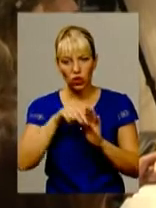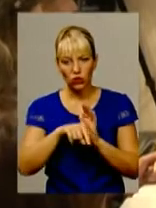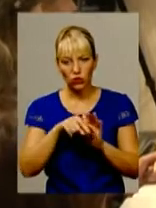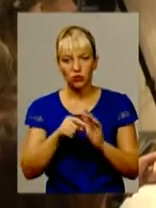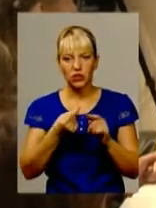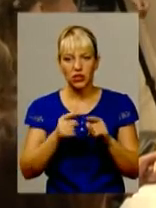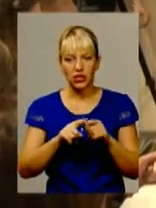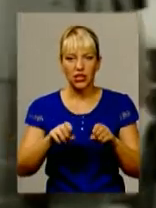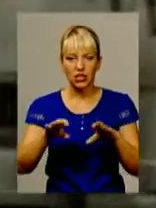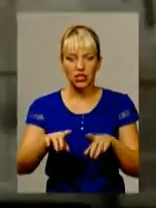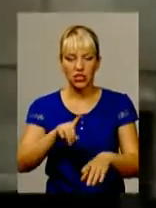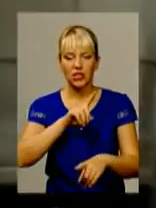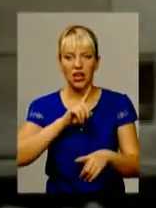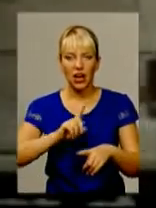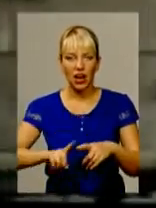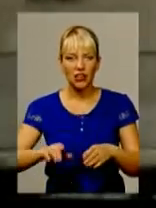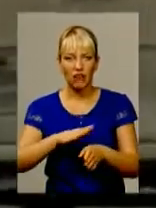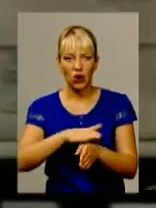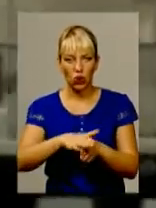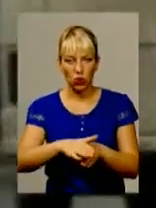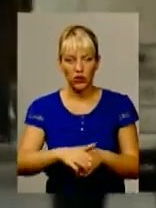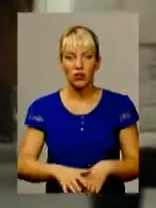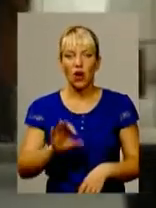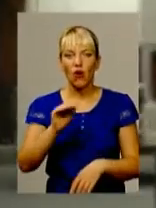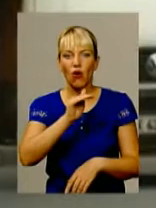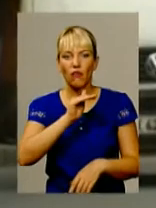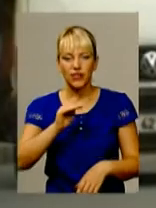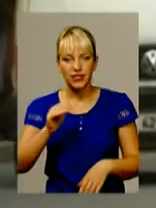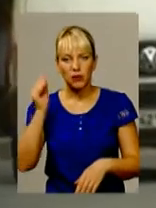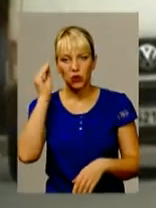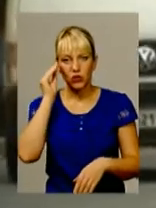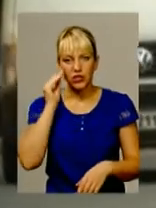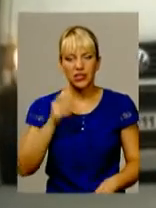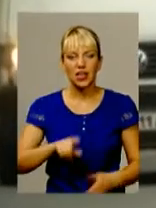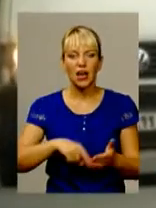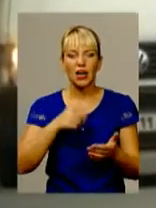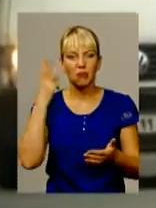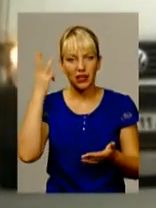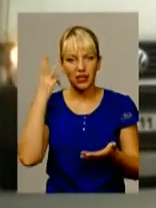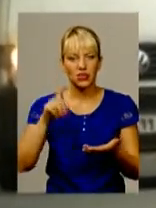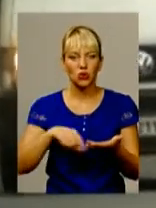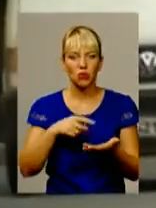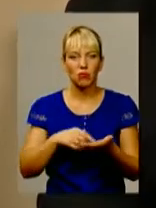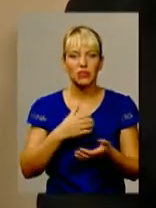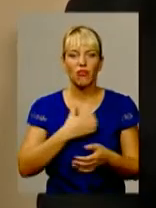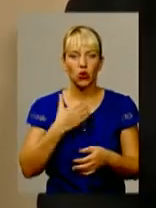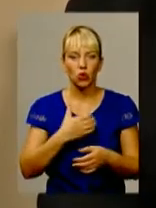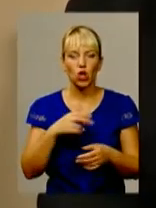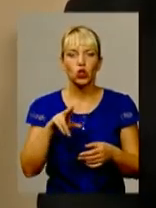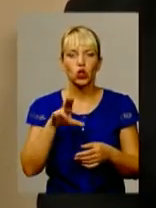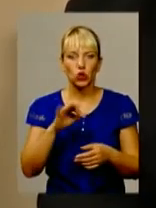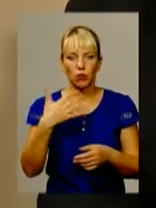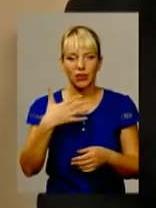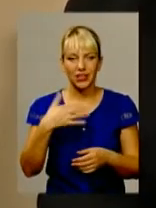підлягає негайному виконанню. Офіційна позиція міськвиконкому щодо ситуації навколо заповітних 50 копійок така. Було